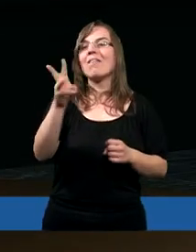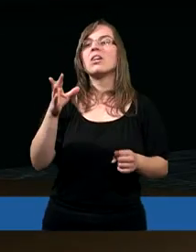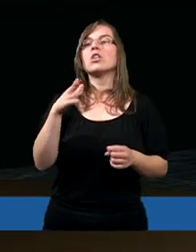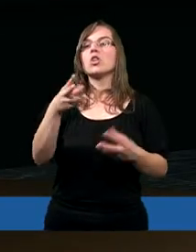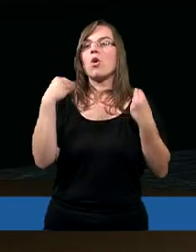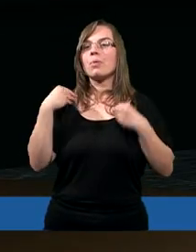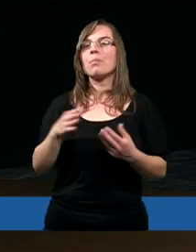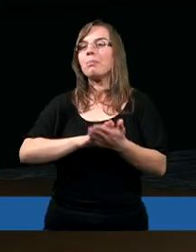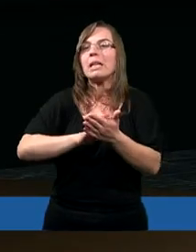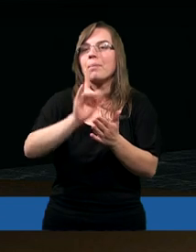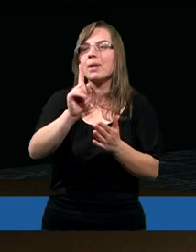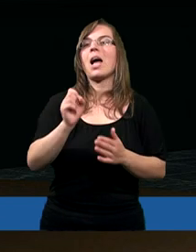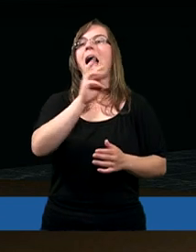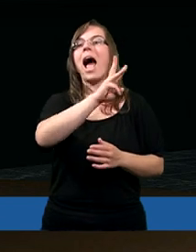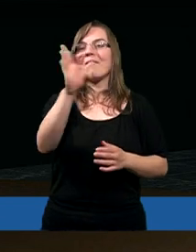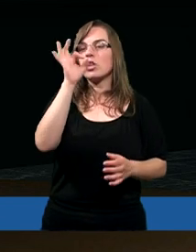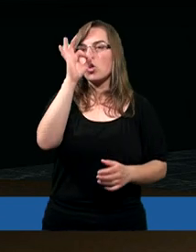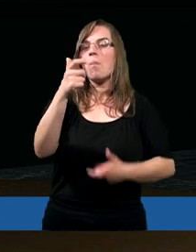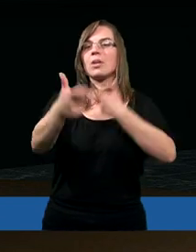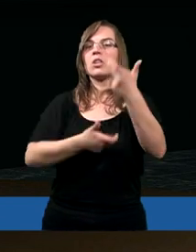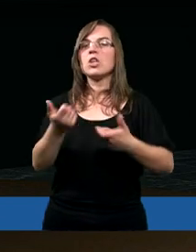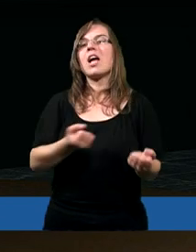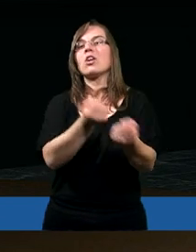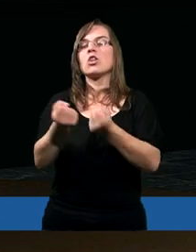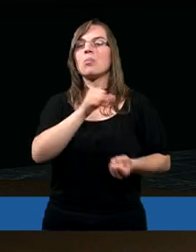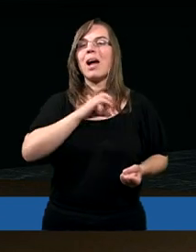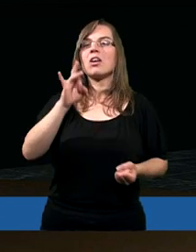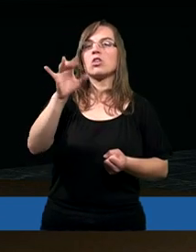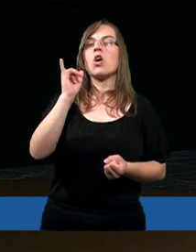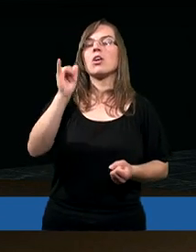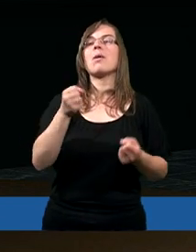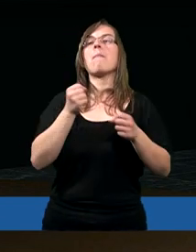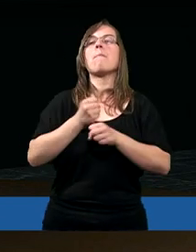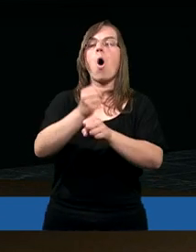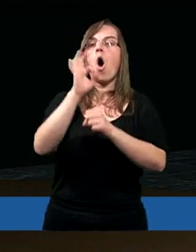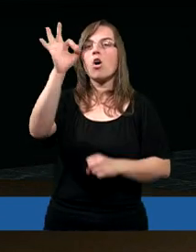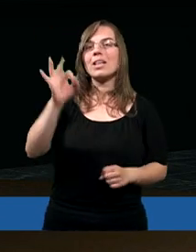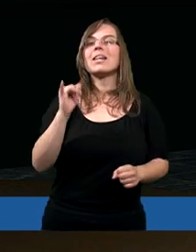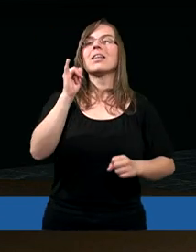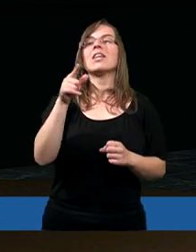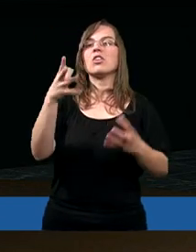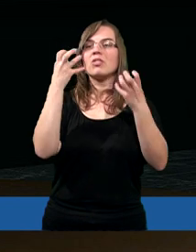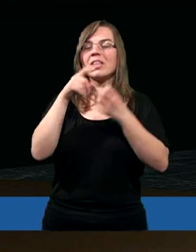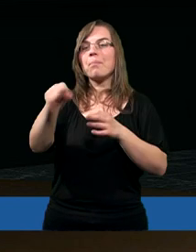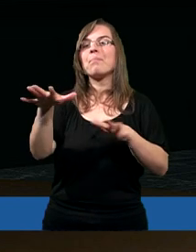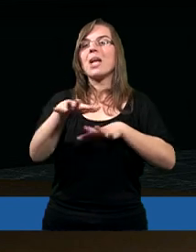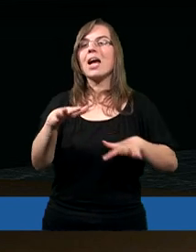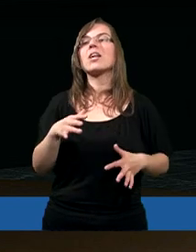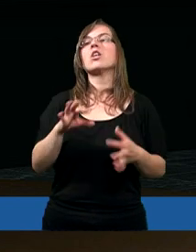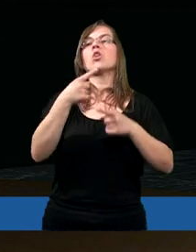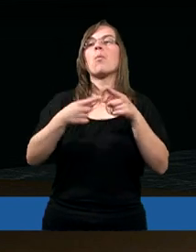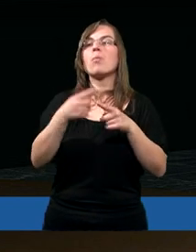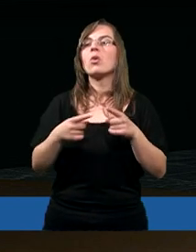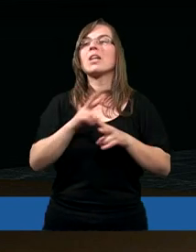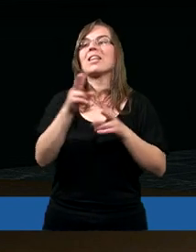wy dobrze czyńcie, przepraszam, a wy dobrze czynicie, trzymając się go niby pochodni świecącej w ciemnym miejscu,